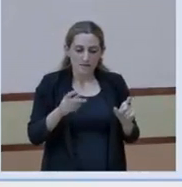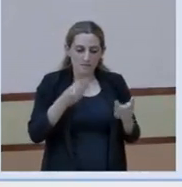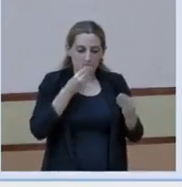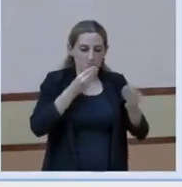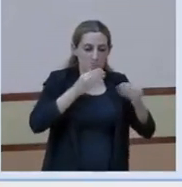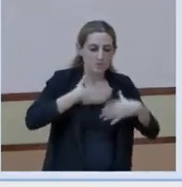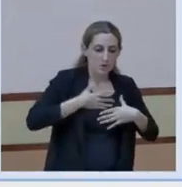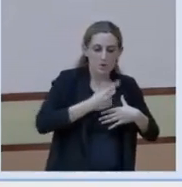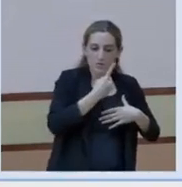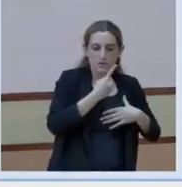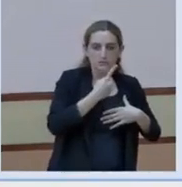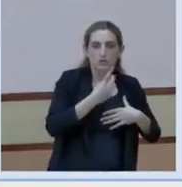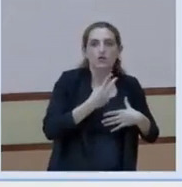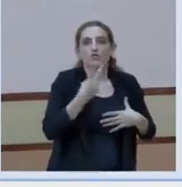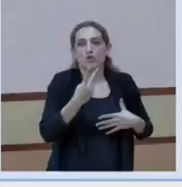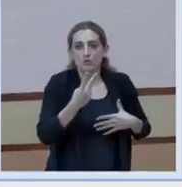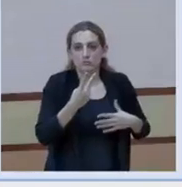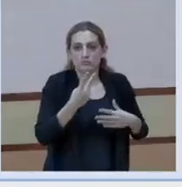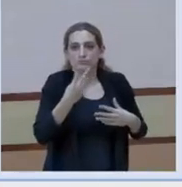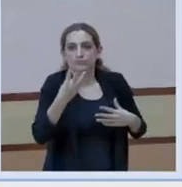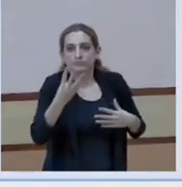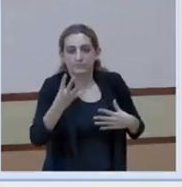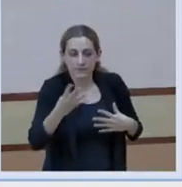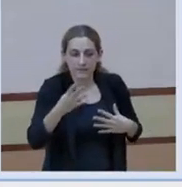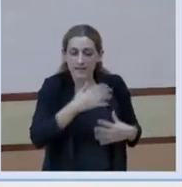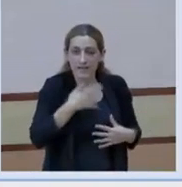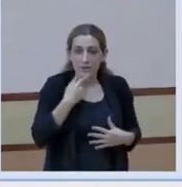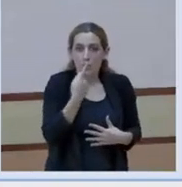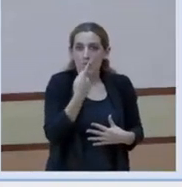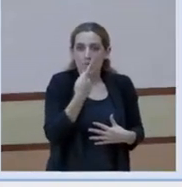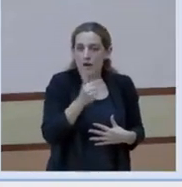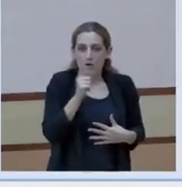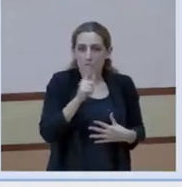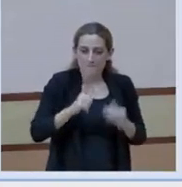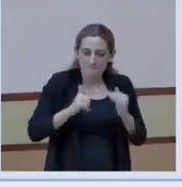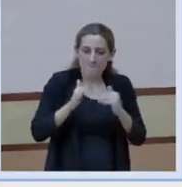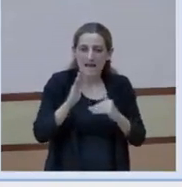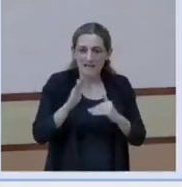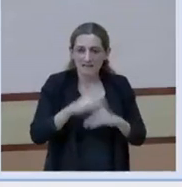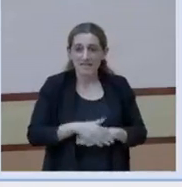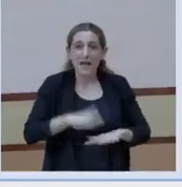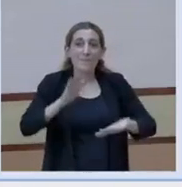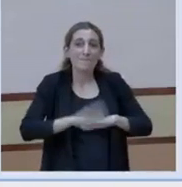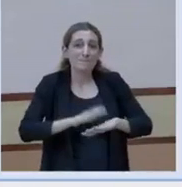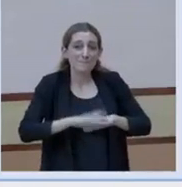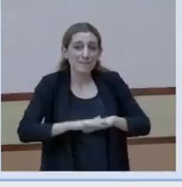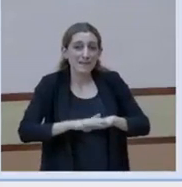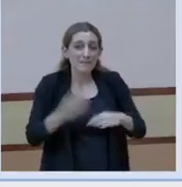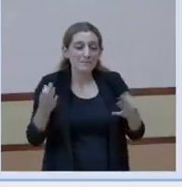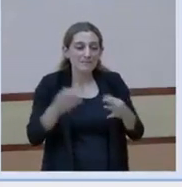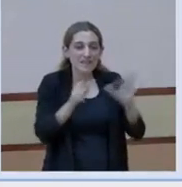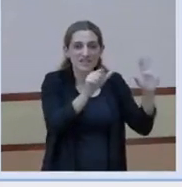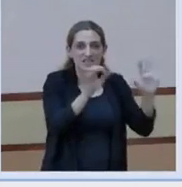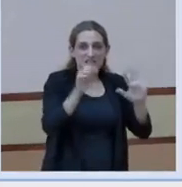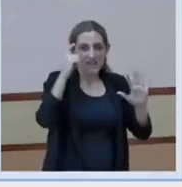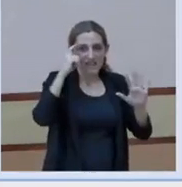malaltia, més d'una vegada la malaltia, almenys en una separació de 60 dies, serien